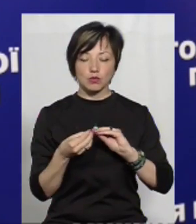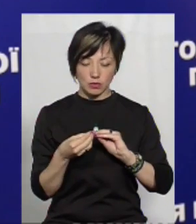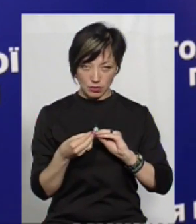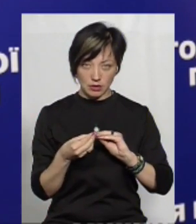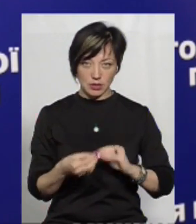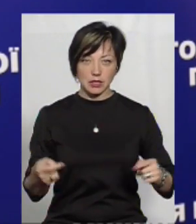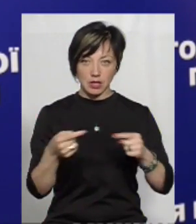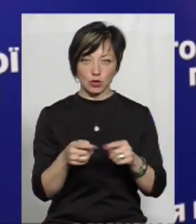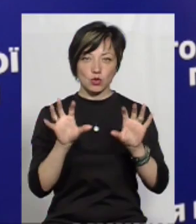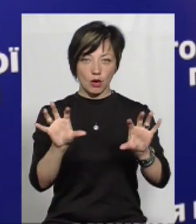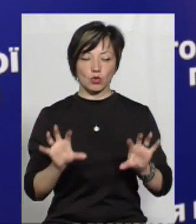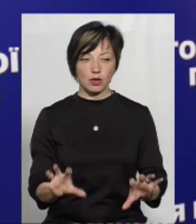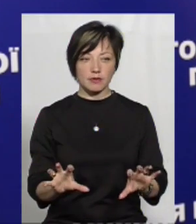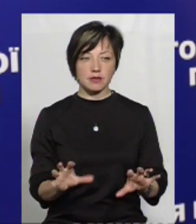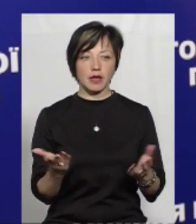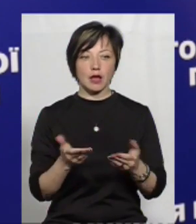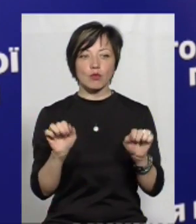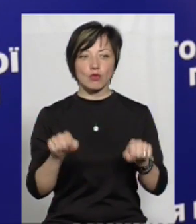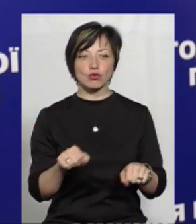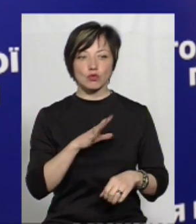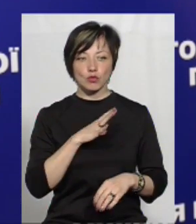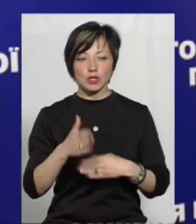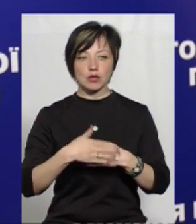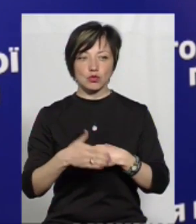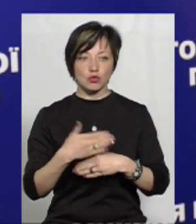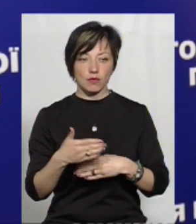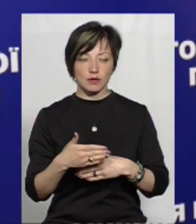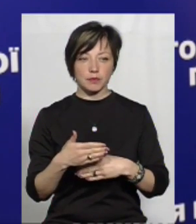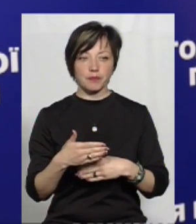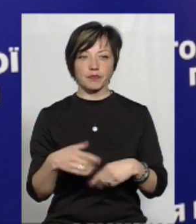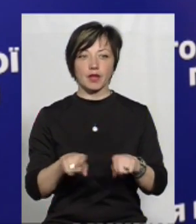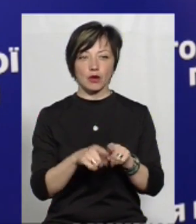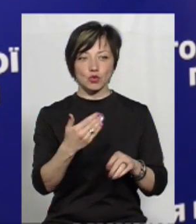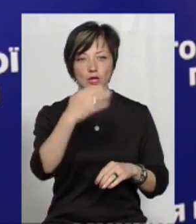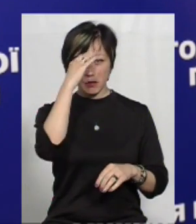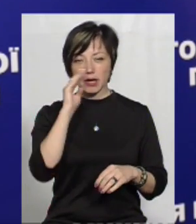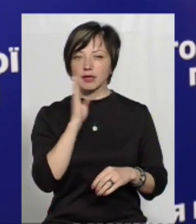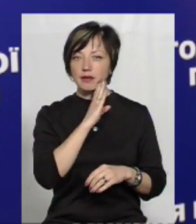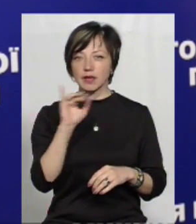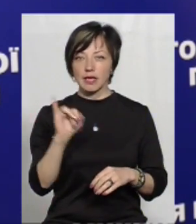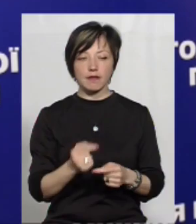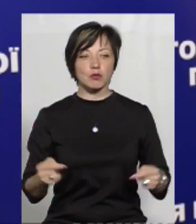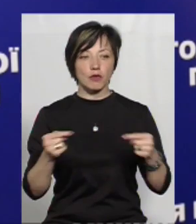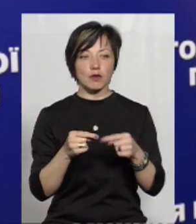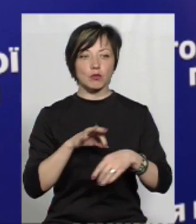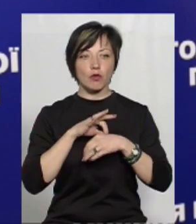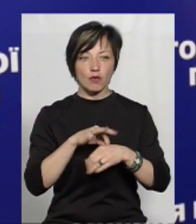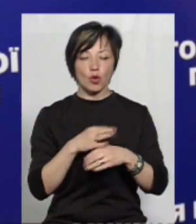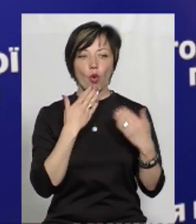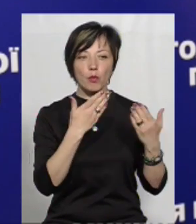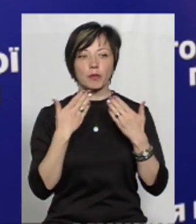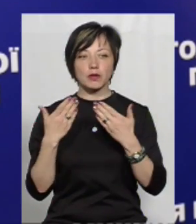згідно чинного законодавства, які можуть бути до них застосовані санкції, а також до їх батьків. І відповідно проводилося